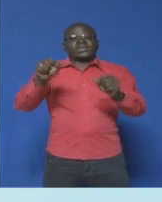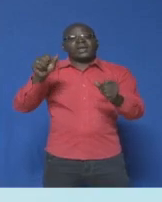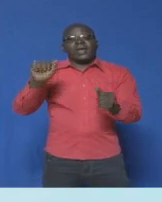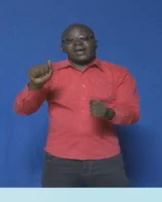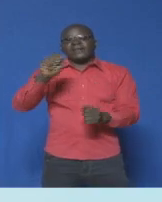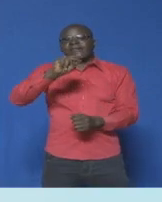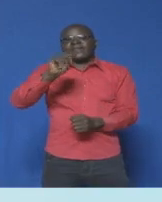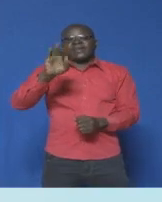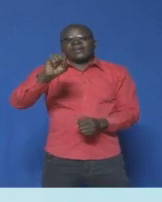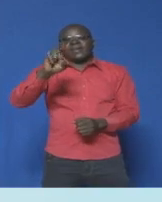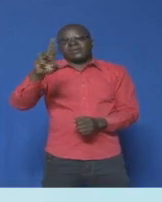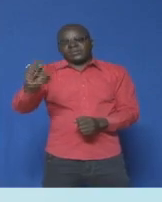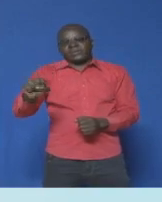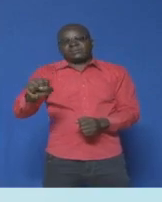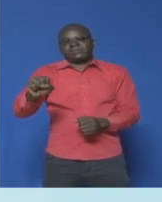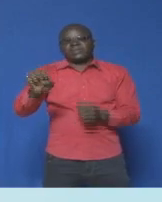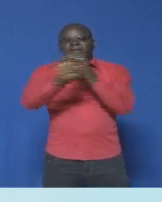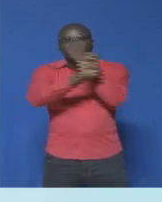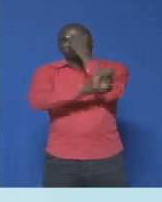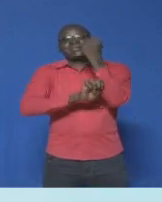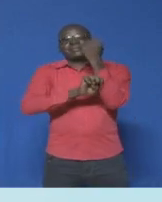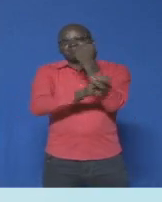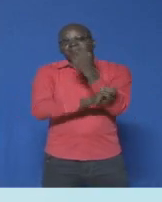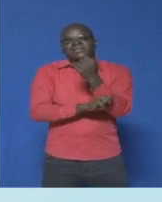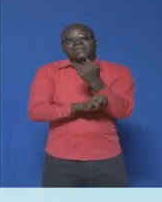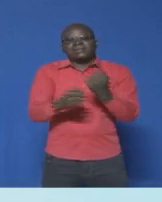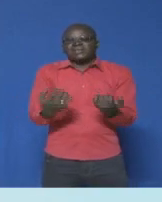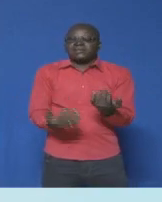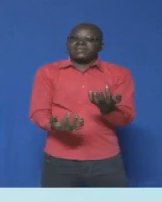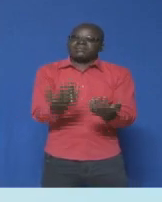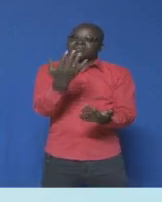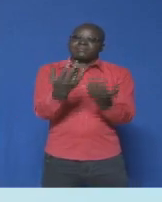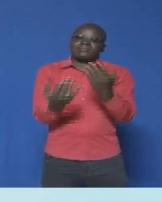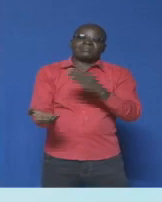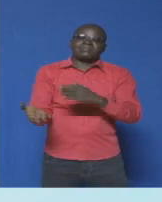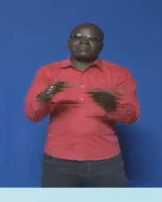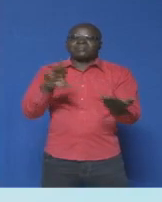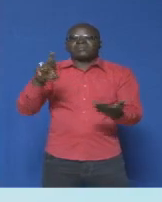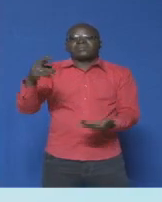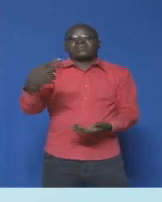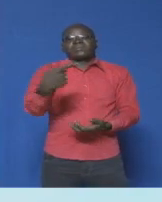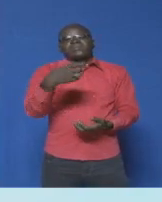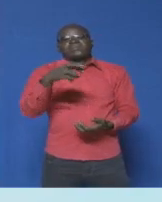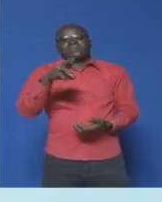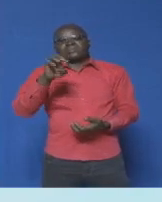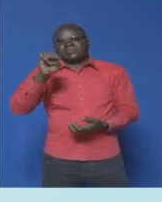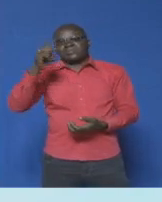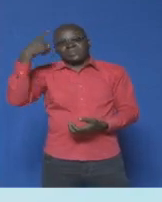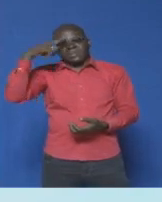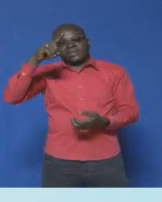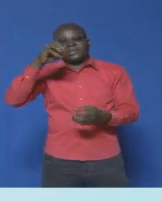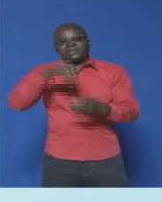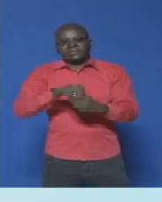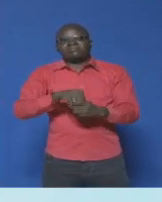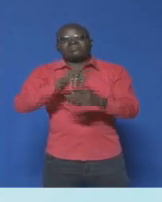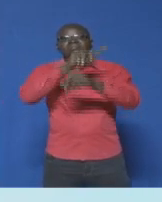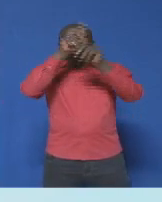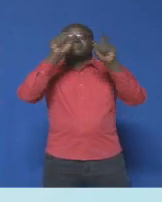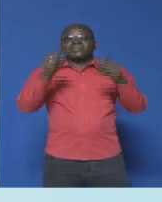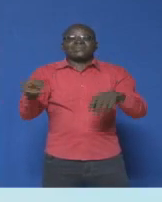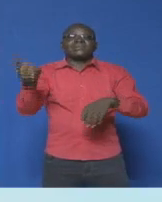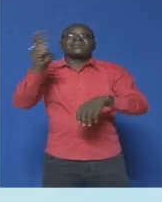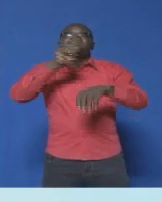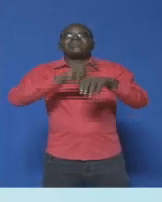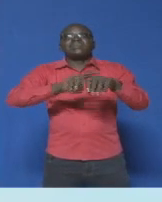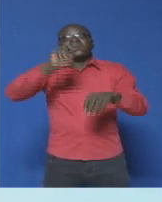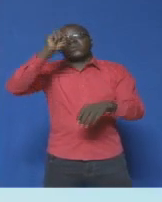Et hors de chez nous, les incendies meurtriers en Grèce auraient-ils des origines criminelles ? C'est la question que se pose le gouvernement